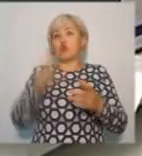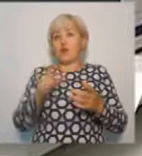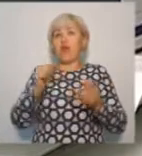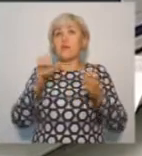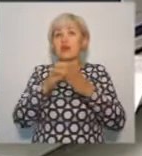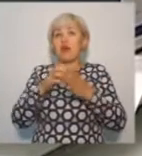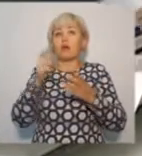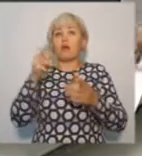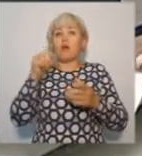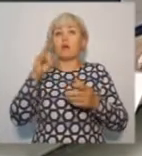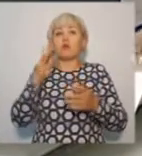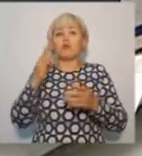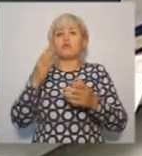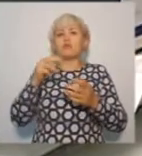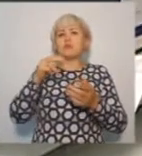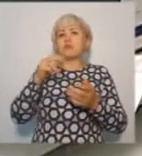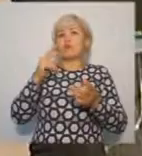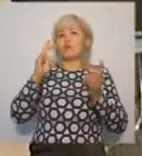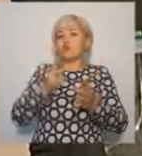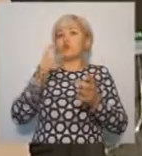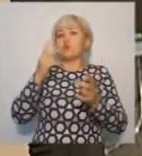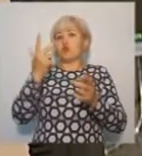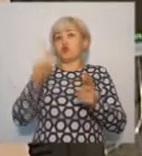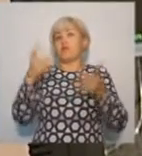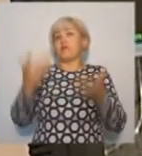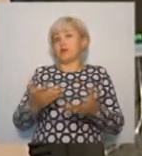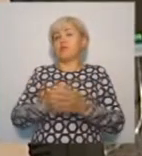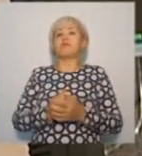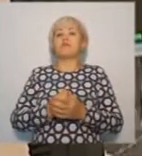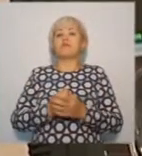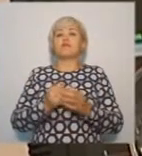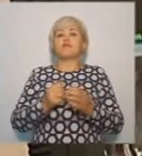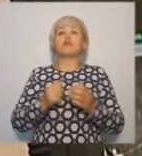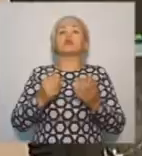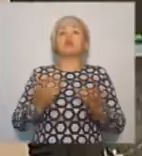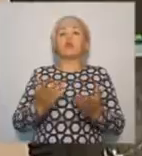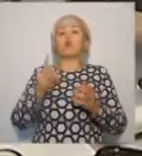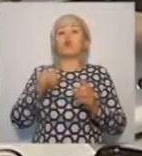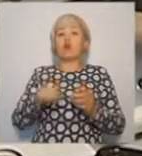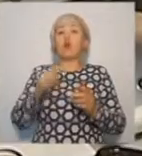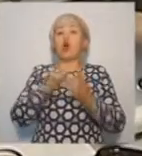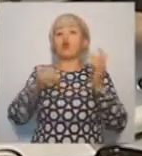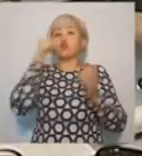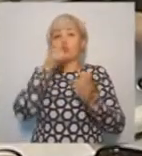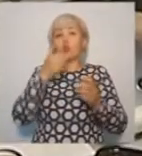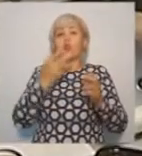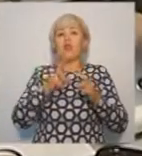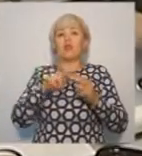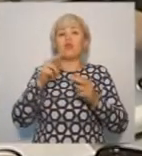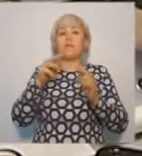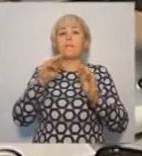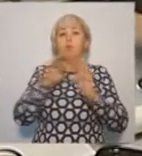Это радиолог, нейрохирург и медицинский физик. Онкологи признаются, возможности гамма-ножа еще не до конца изучены.